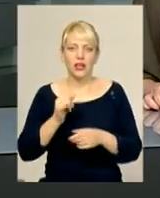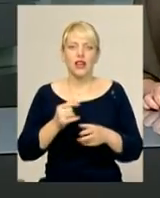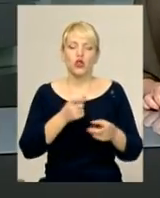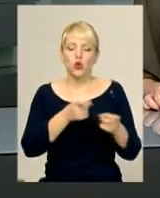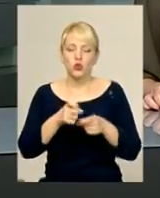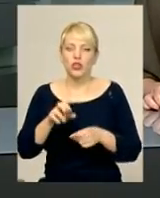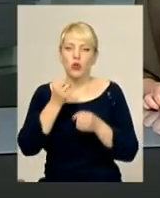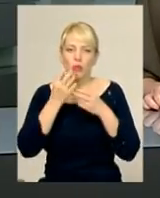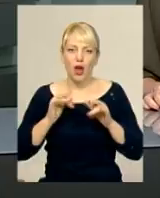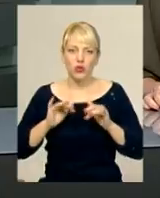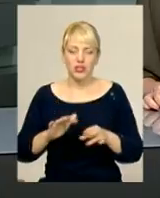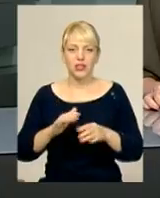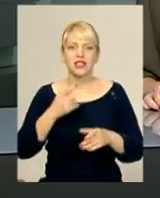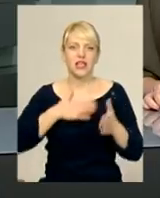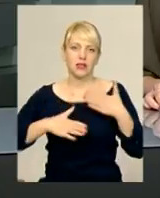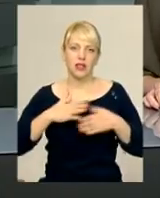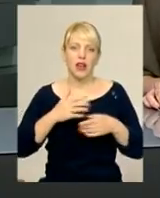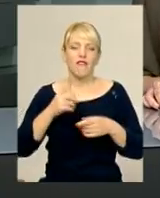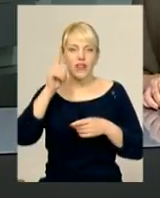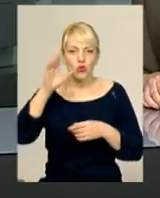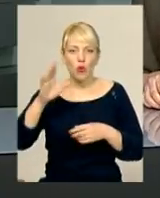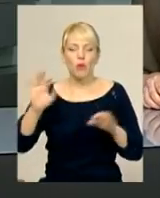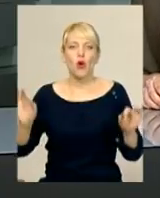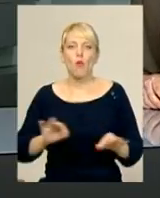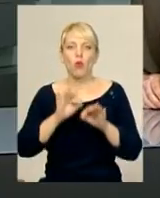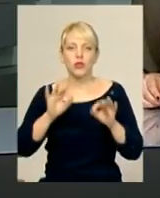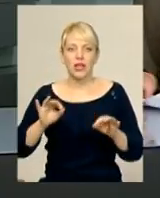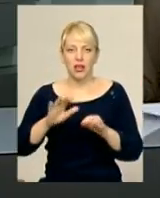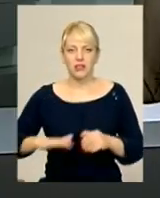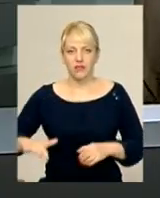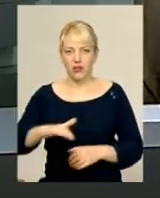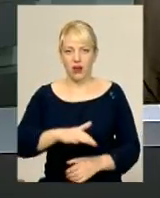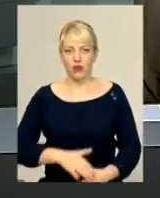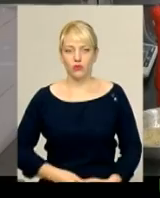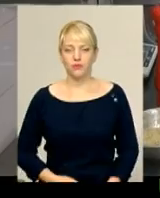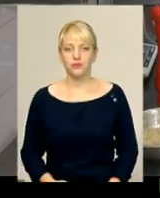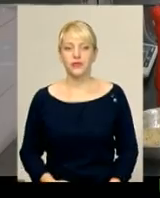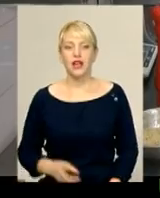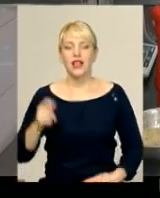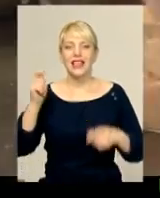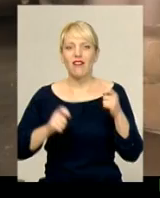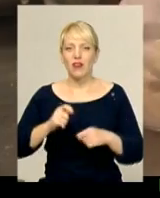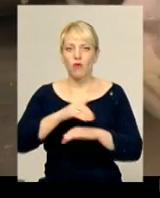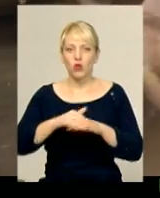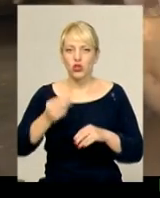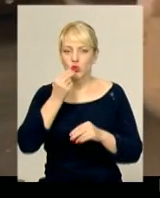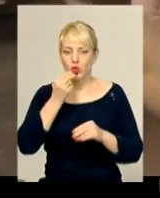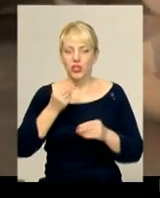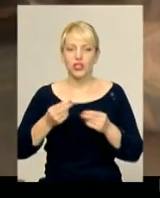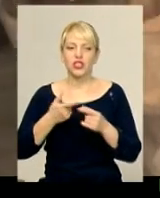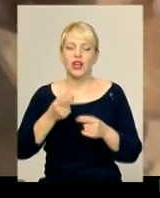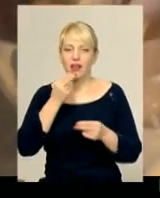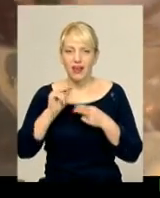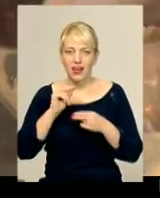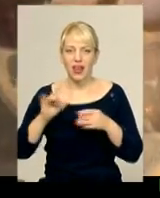насолодитися виступами відомих музикантів краю. Подробиці уже за мить. На фестивалі вуличної їжі кращі